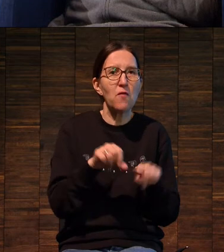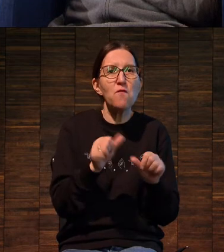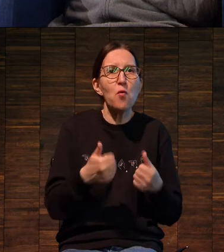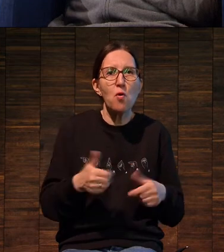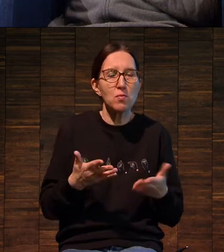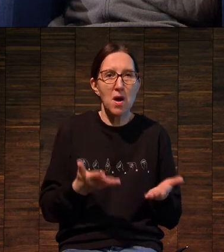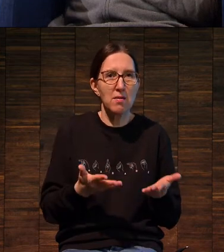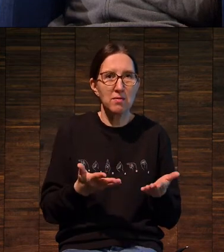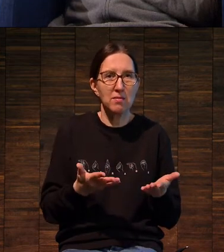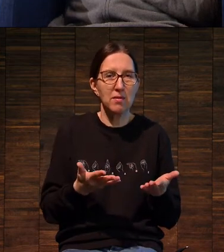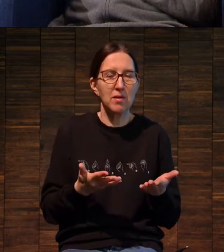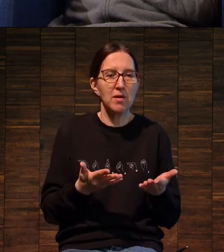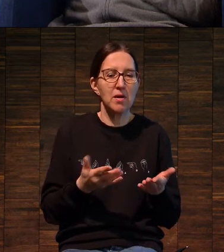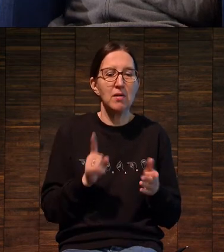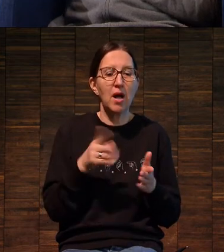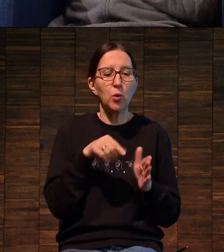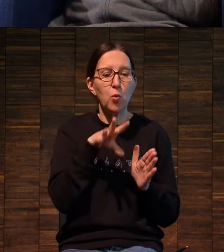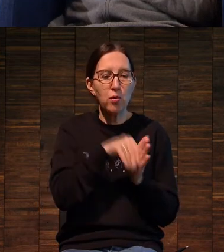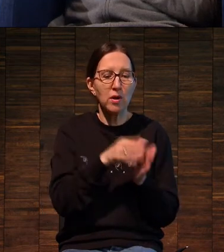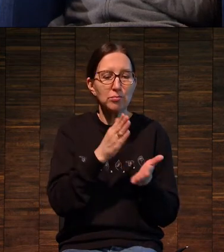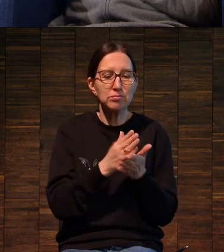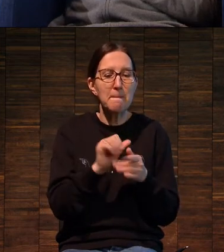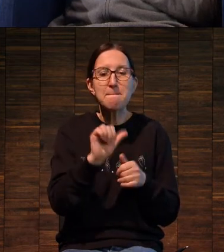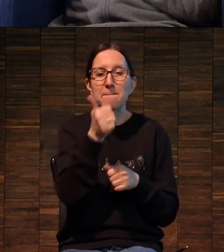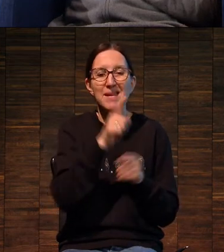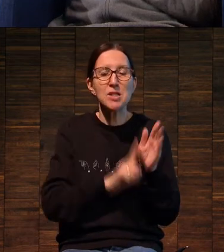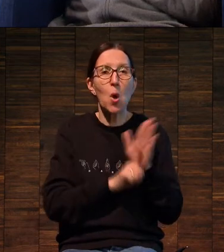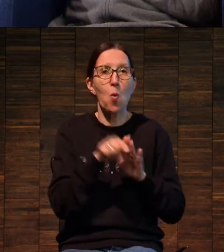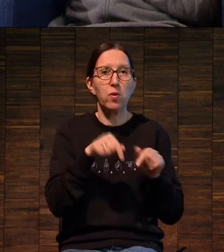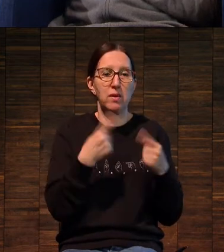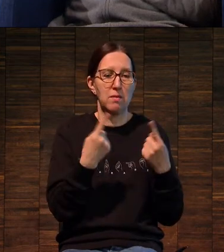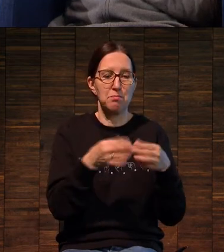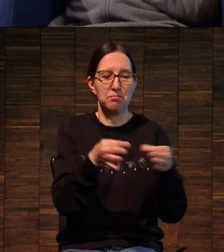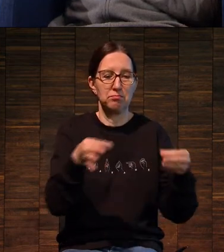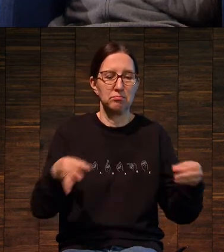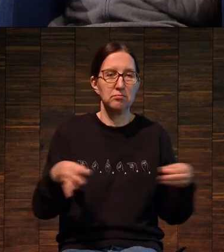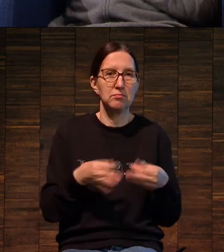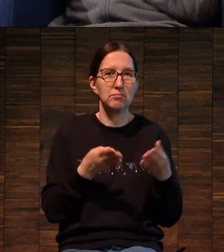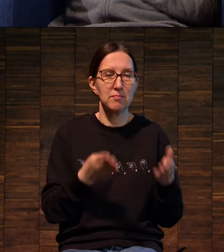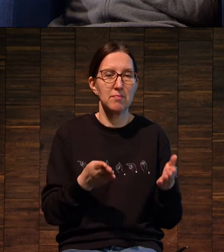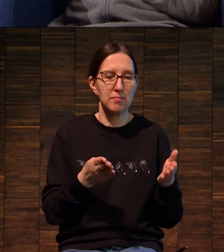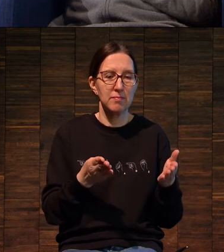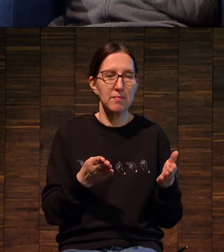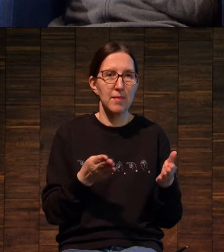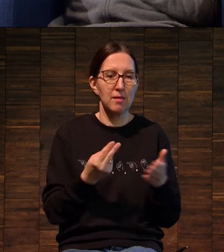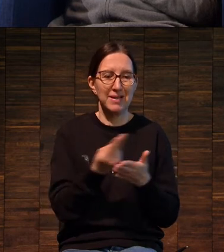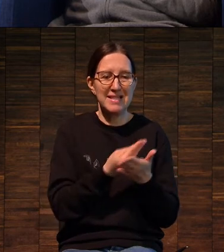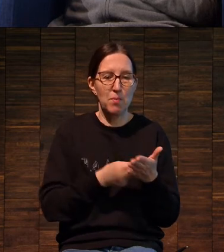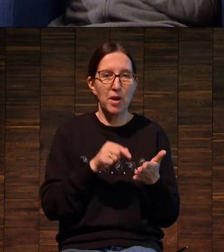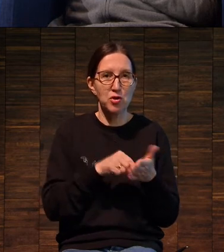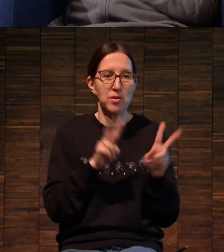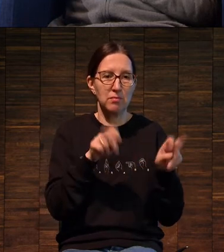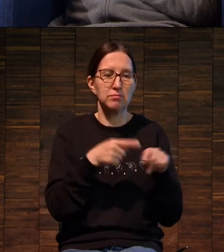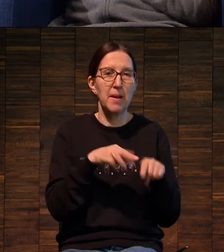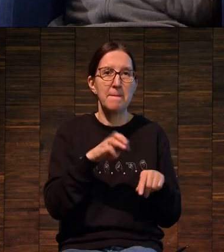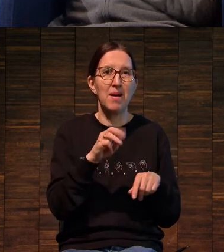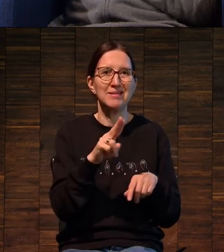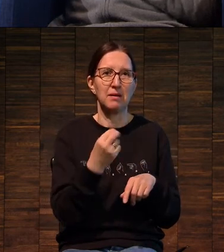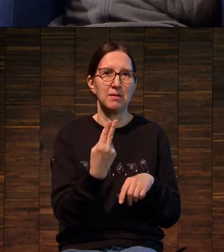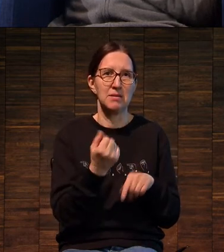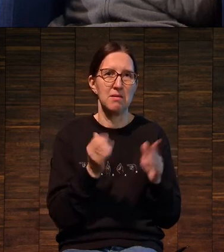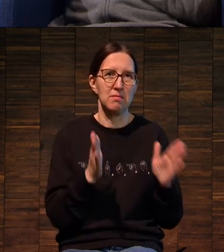содержащая исходные изображения, назовем это так.